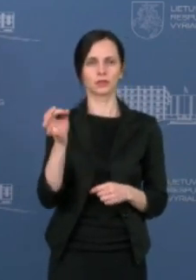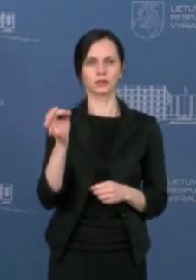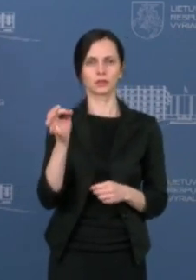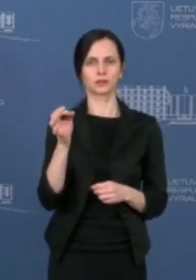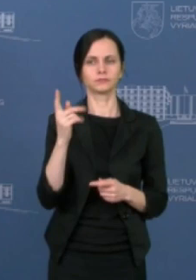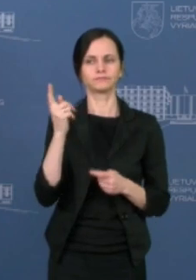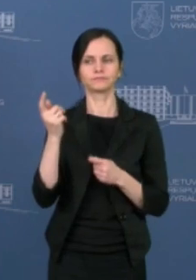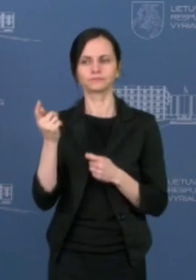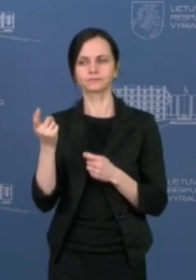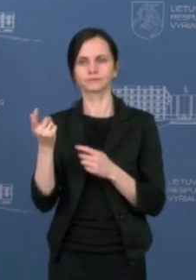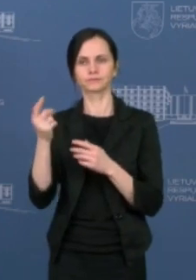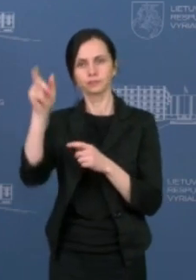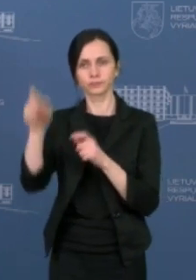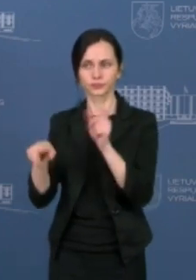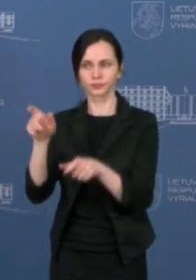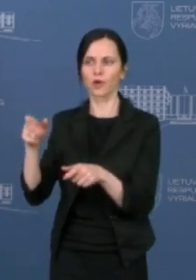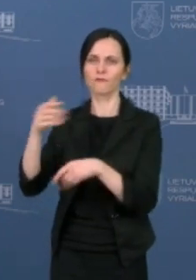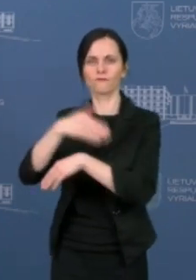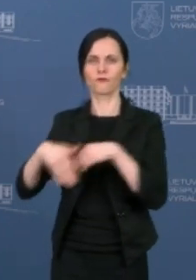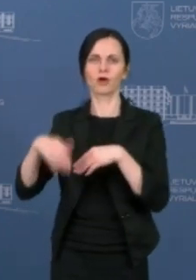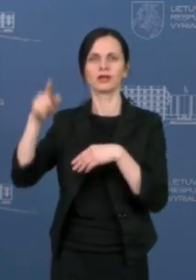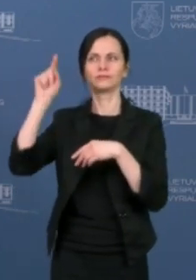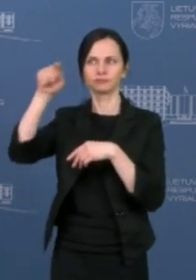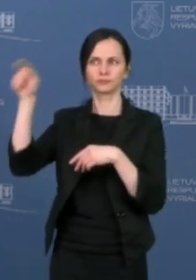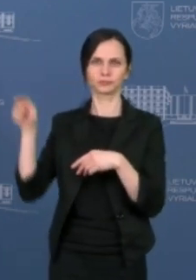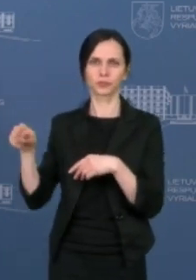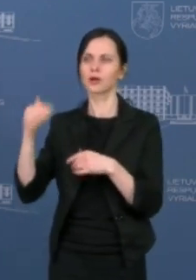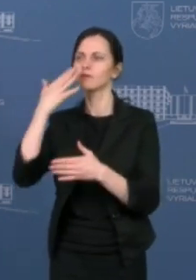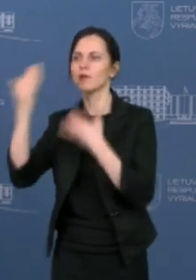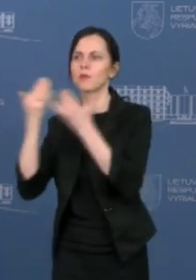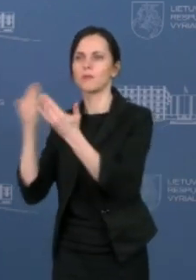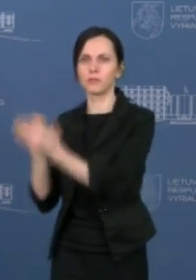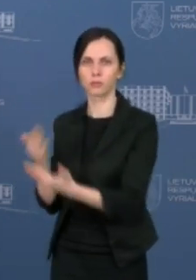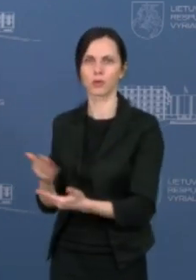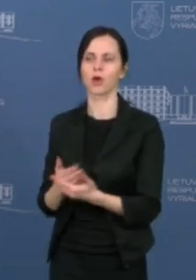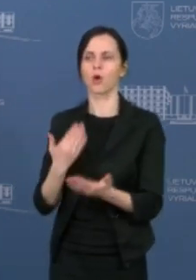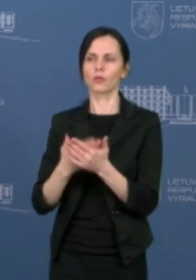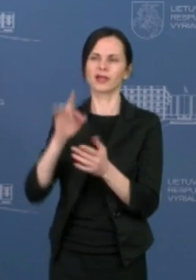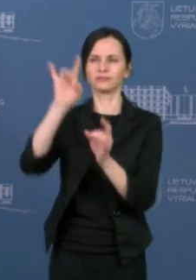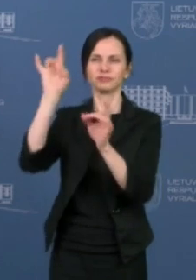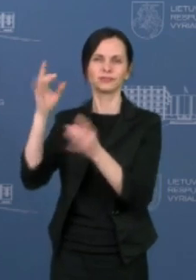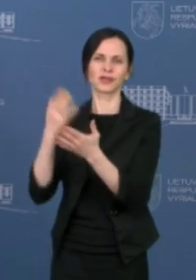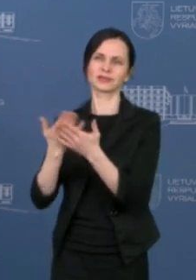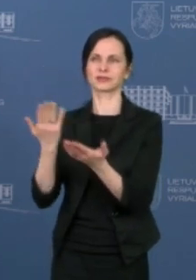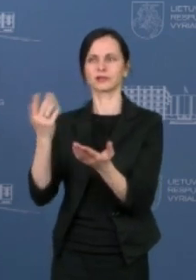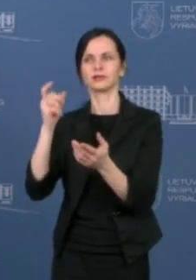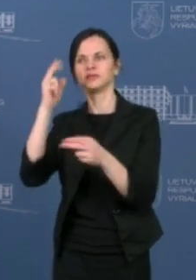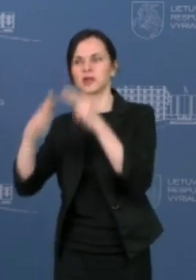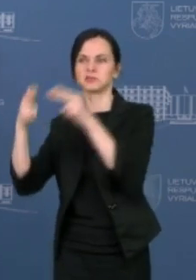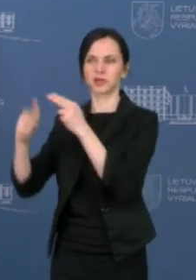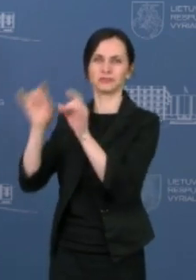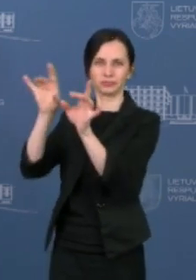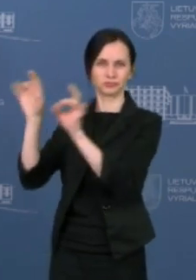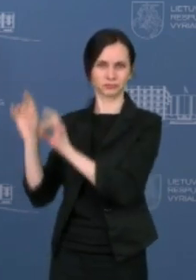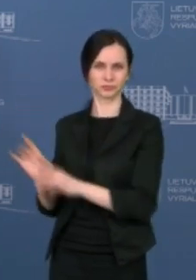tikslinamės pas kolegas kitose šalyse, nes Europos Sąjungos šalyse labai skirtingi tie tie sprendimai,